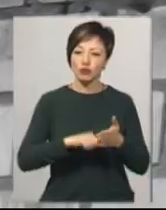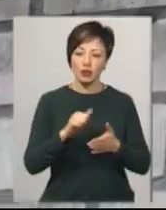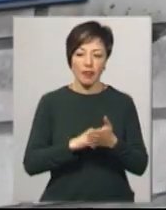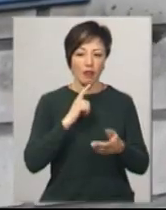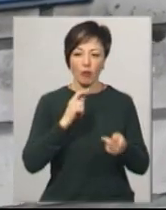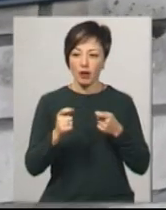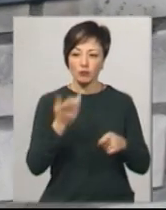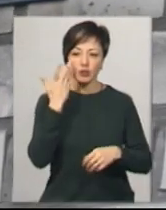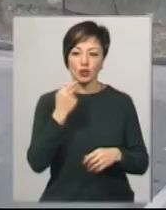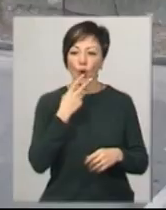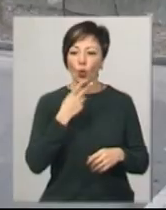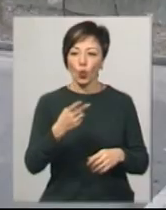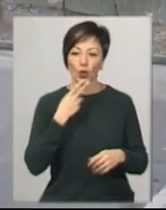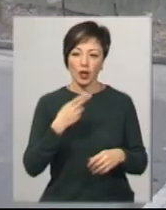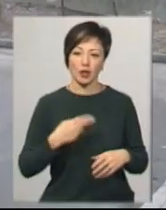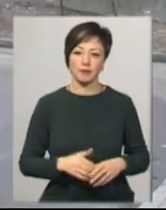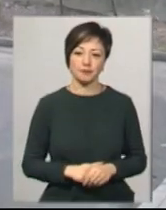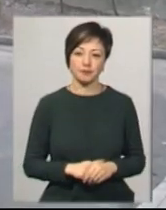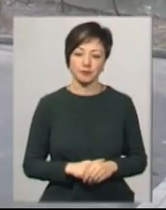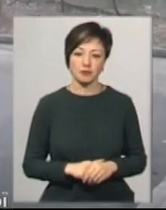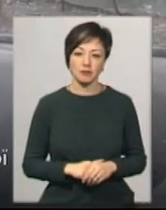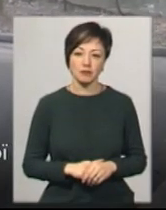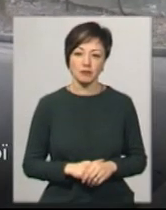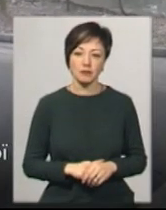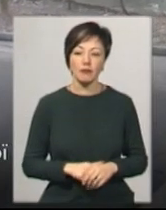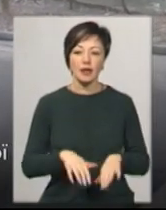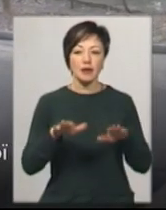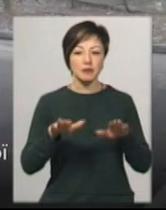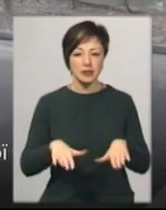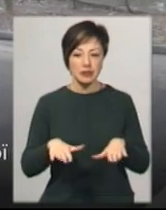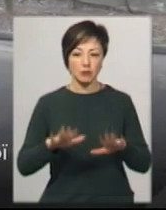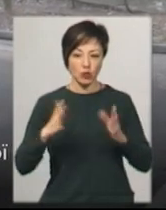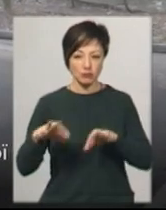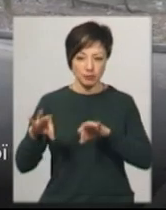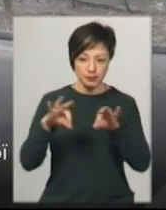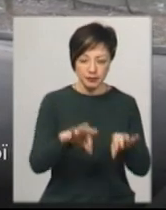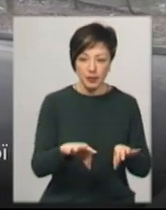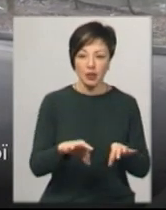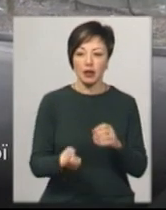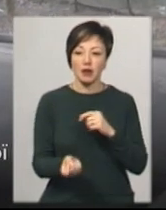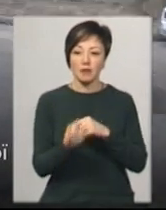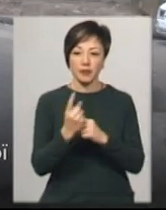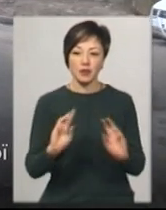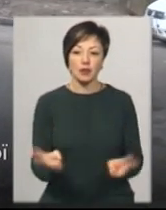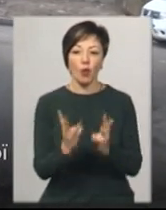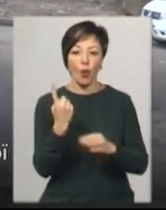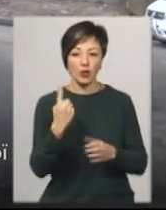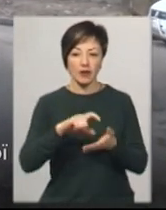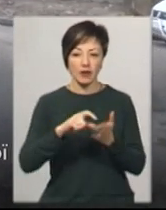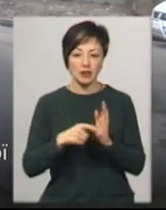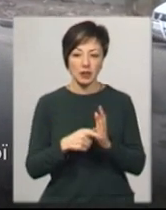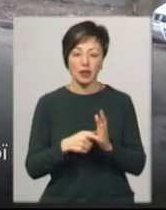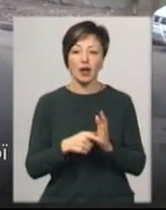необережність під час куріння. При перебутті на місце події було встановлено, що стали загорання в одній з квартир. Під час